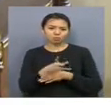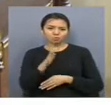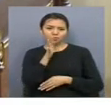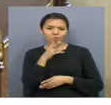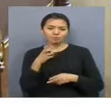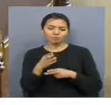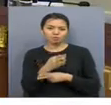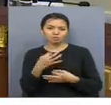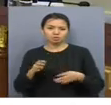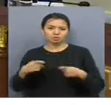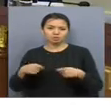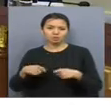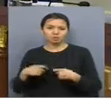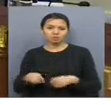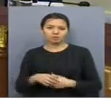бақылаусы сату.